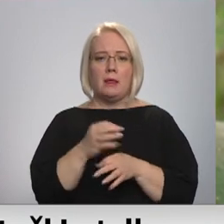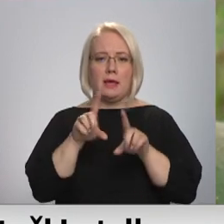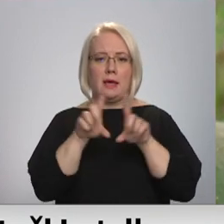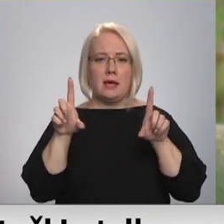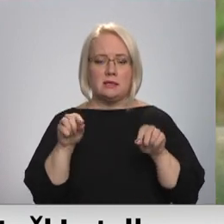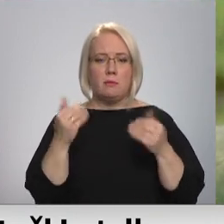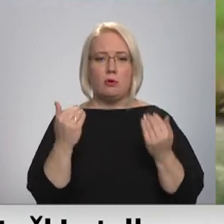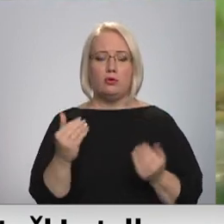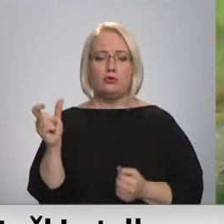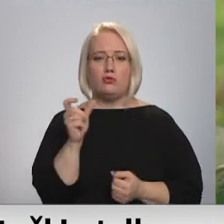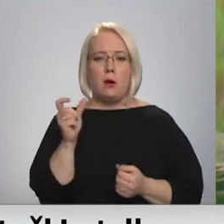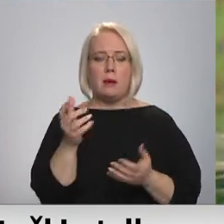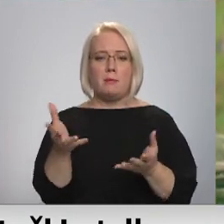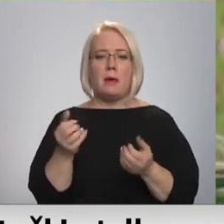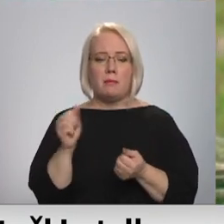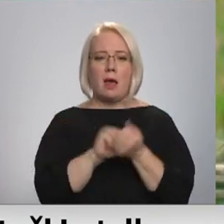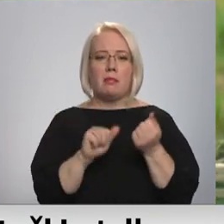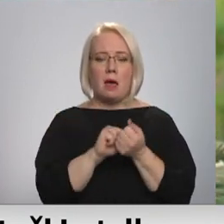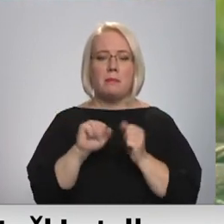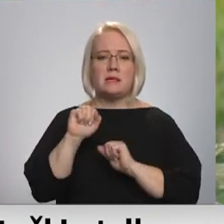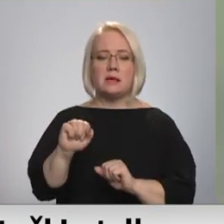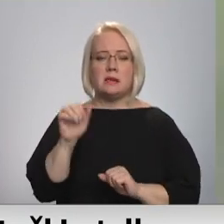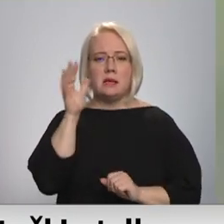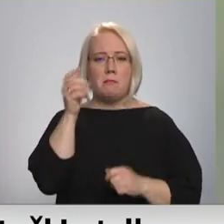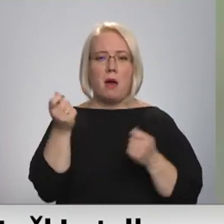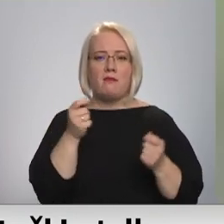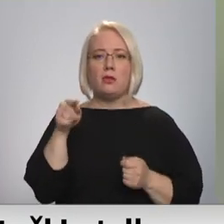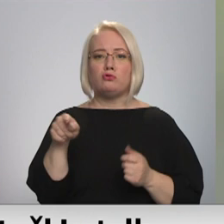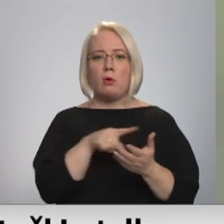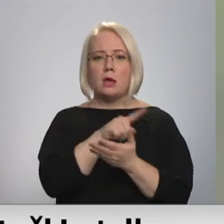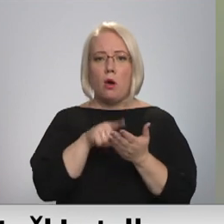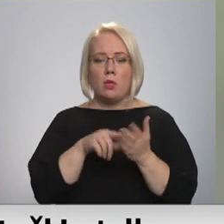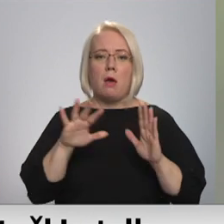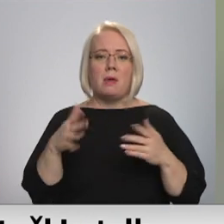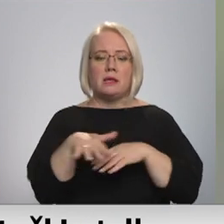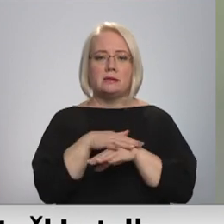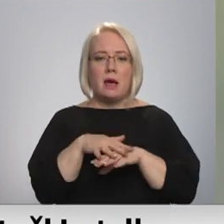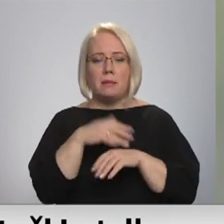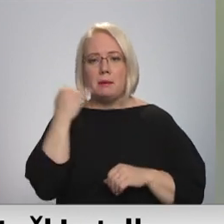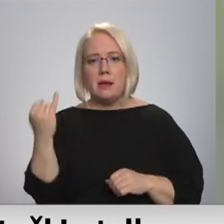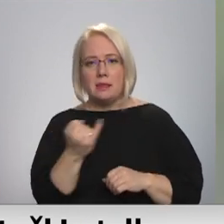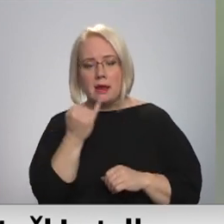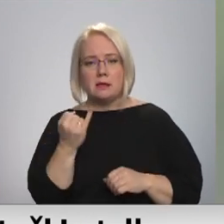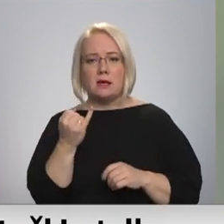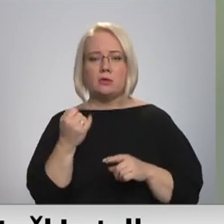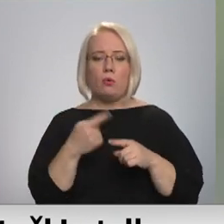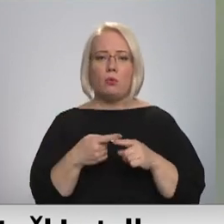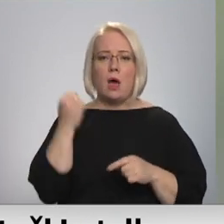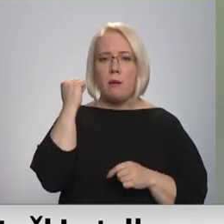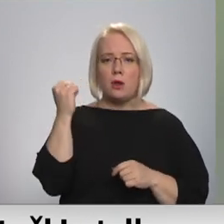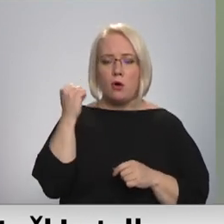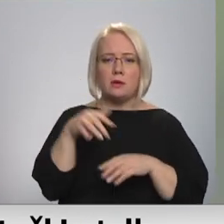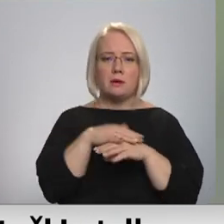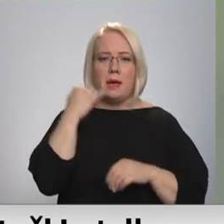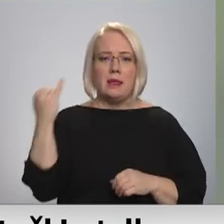šobrīd paņēmām, ka dabas aizsardzības pārvalda šo jautājumu, bet sabiedrības interesēs un apdraudējums sabiedrības